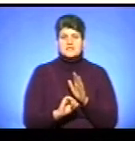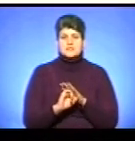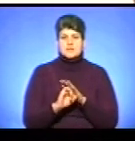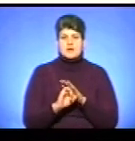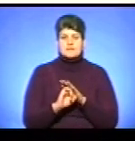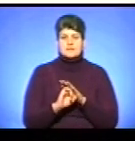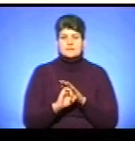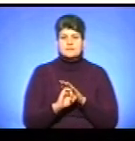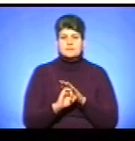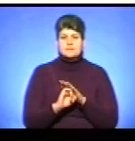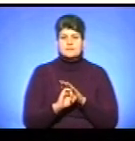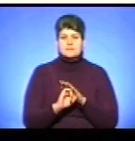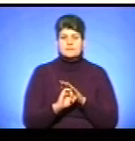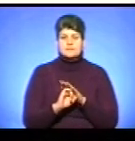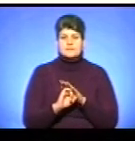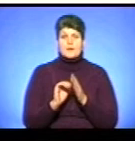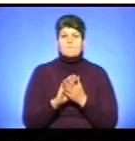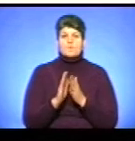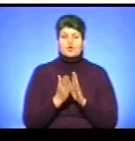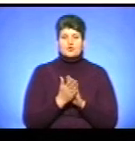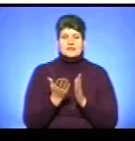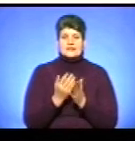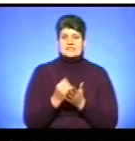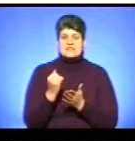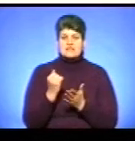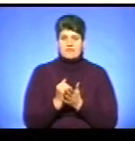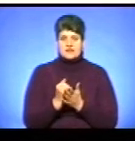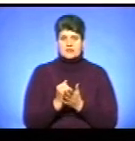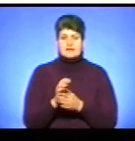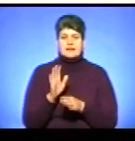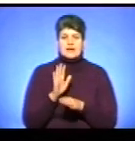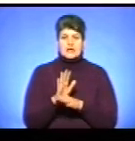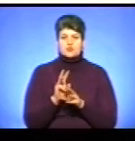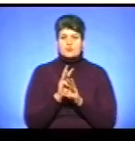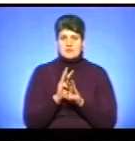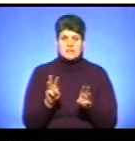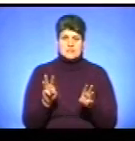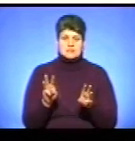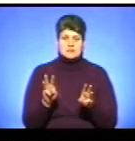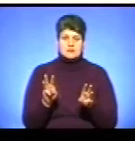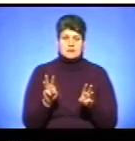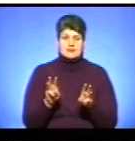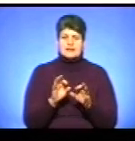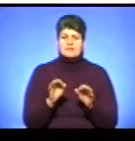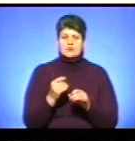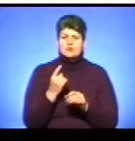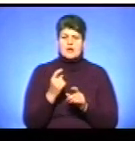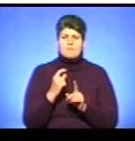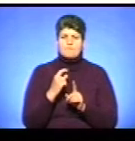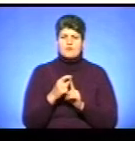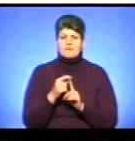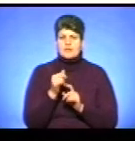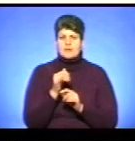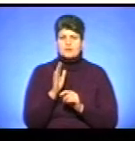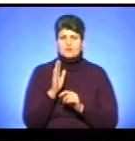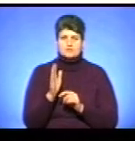положення, яке затверджене наказом міністра. І ні одна буква не може